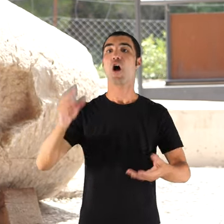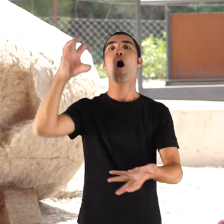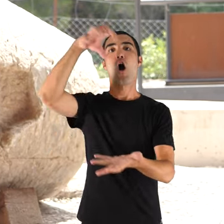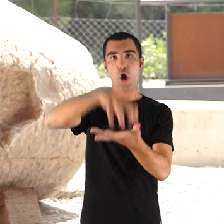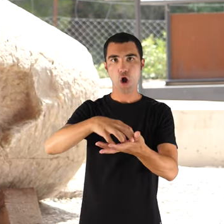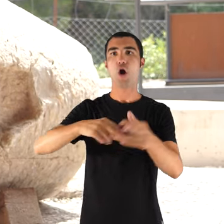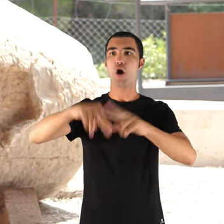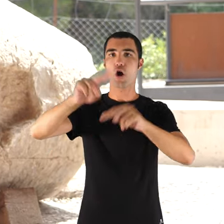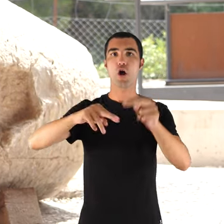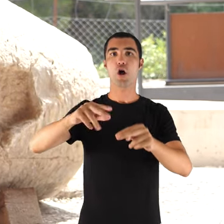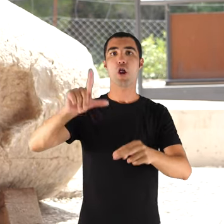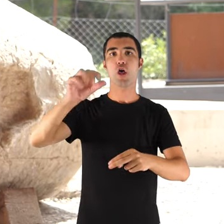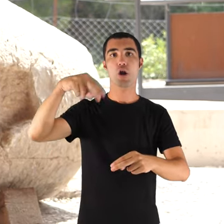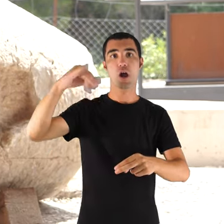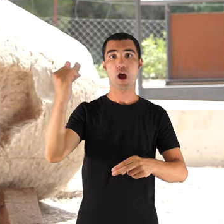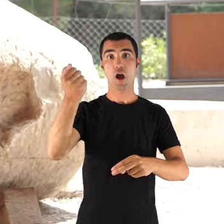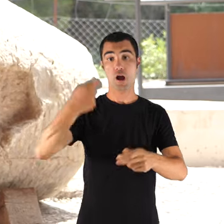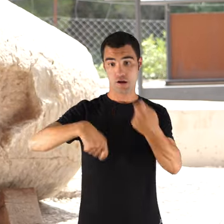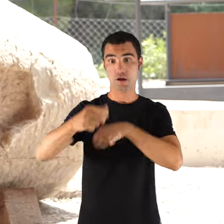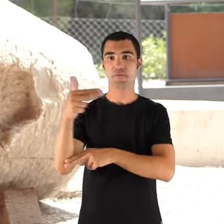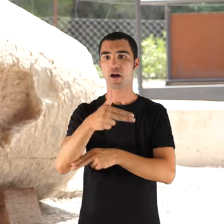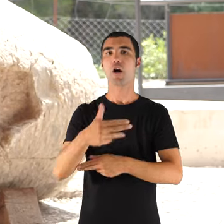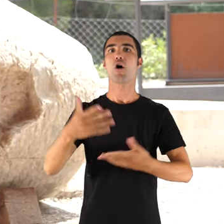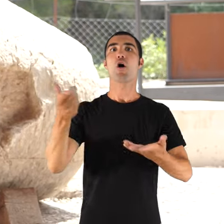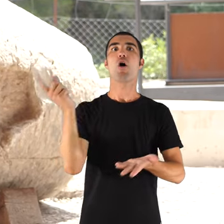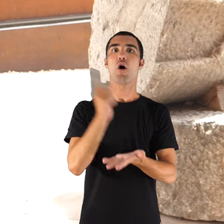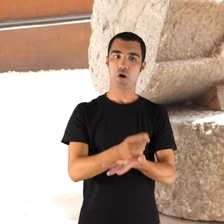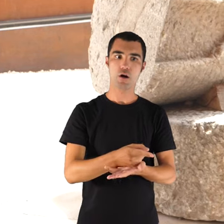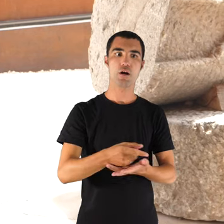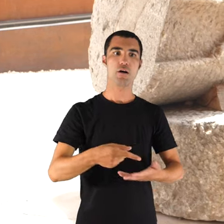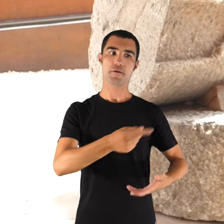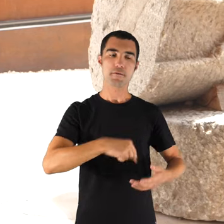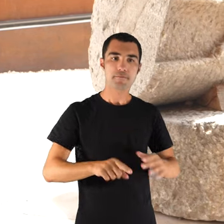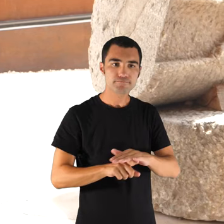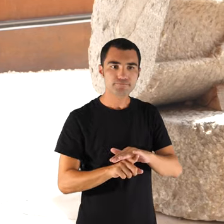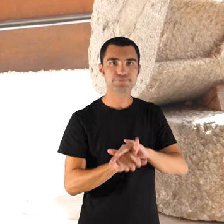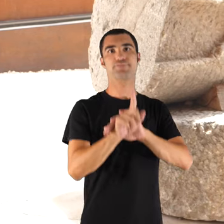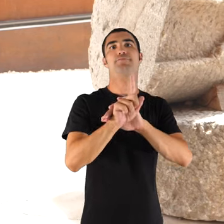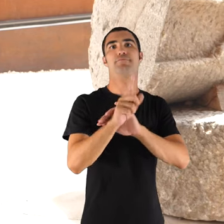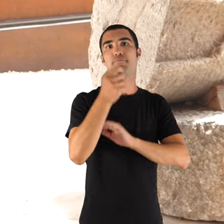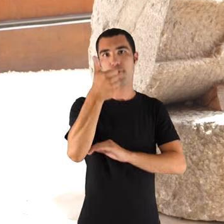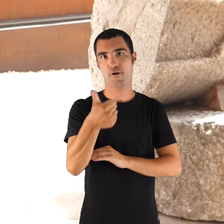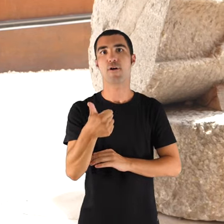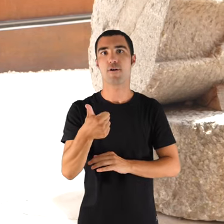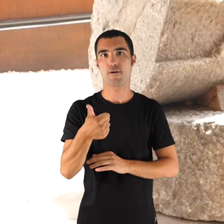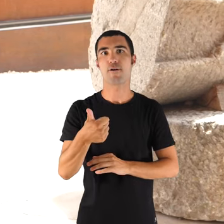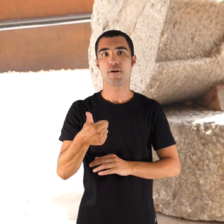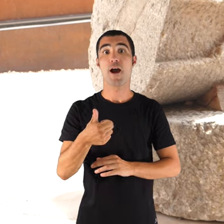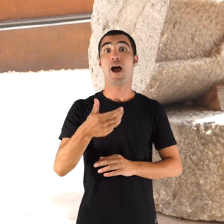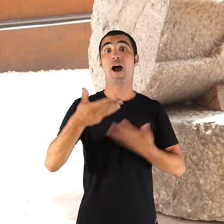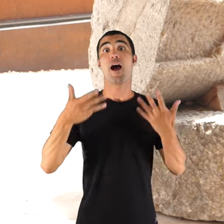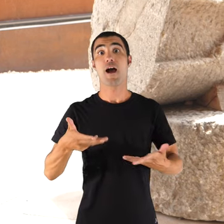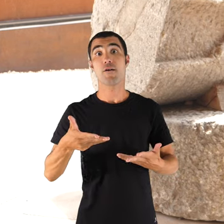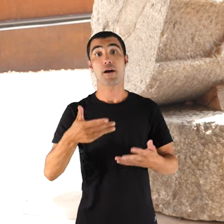pareix que se torna a replegar una mica. El pescaturisme de Llevà